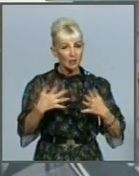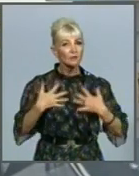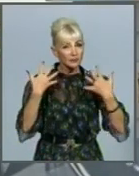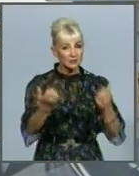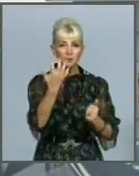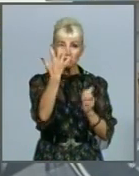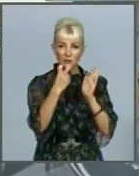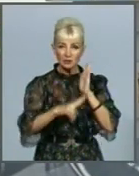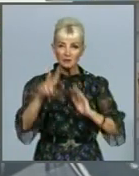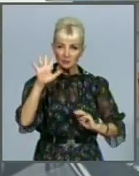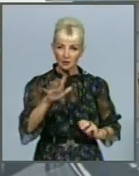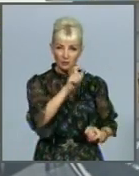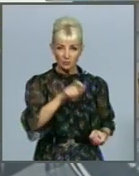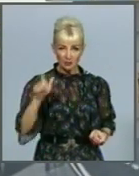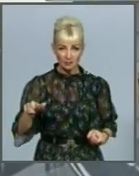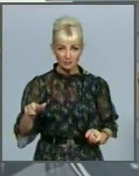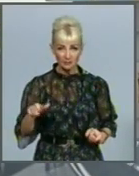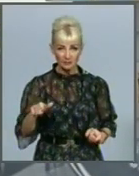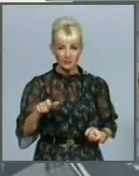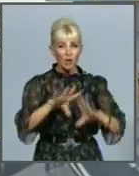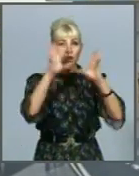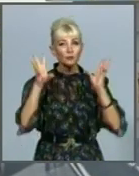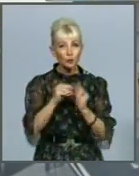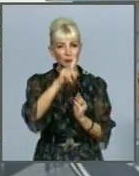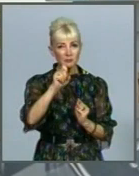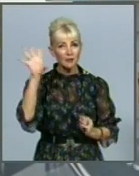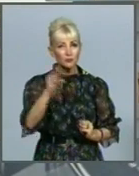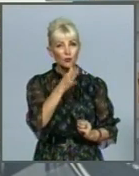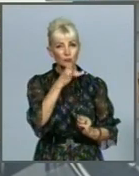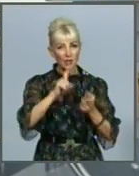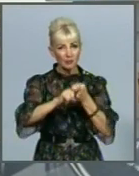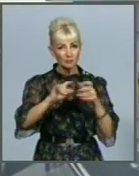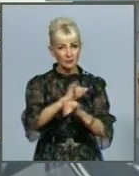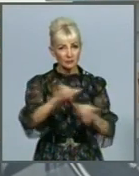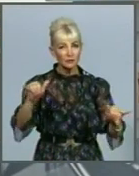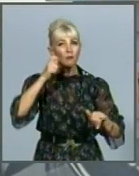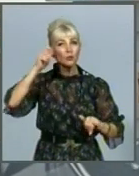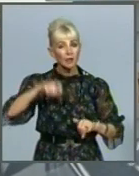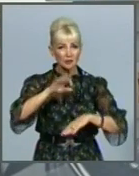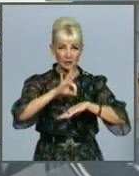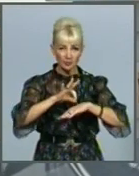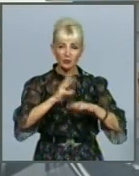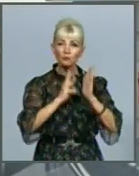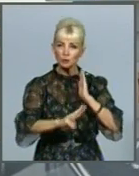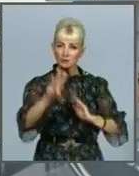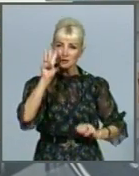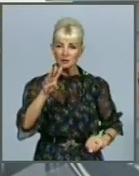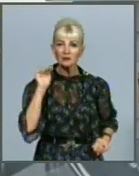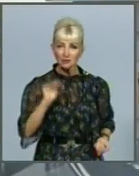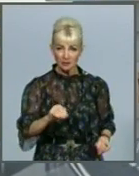575 пацієнтів. Загалом за весь час пандемії в Україні захворіло 83